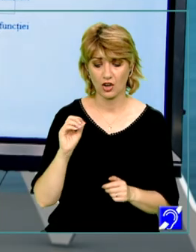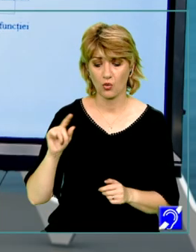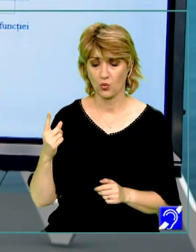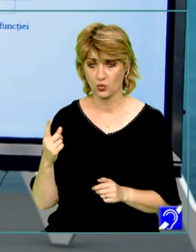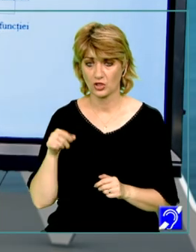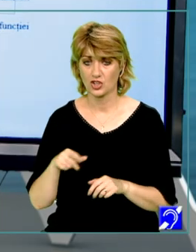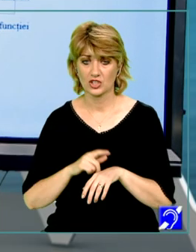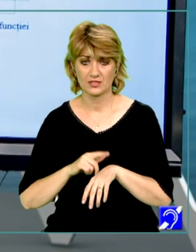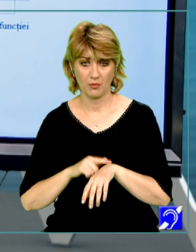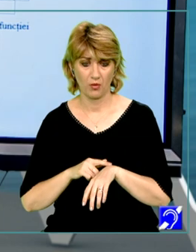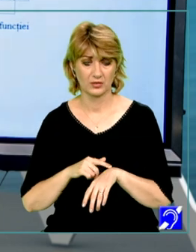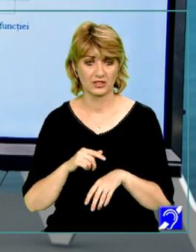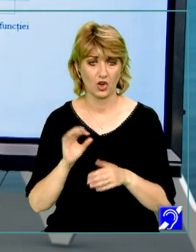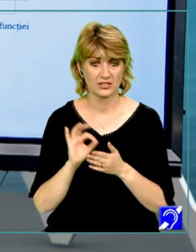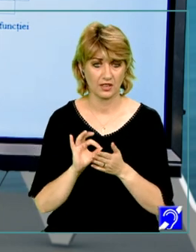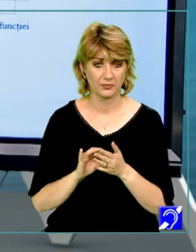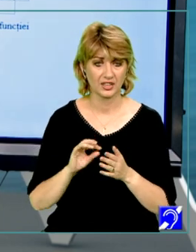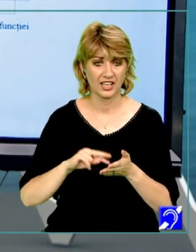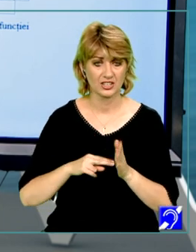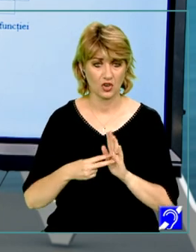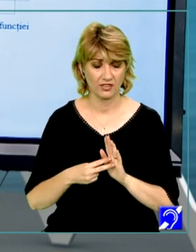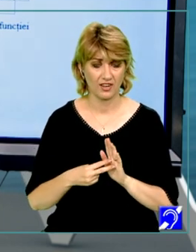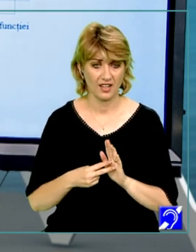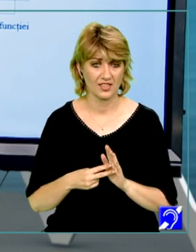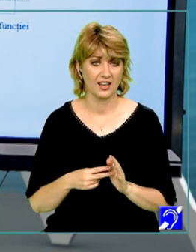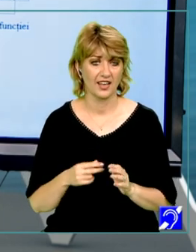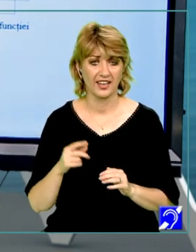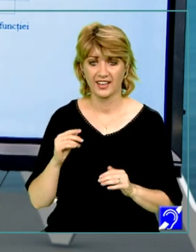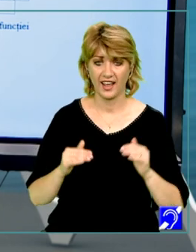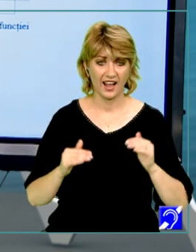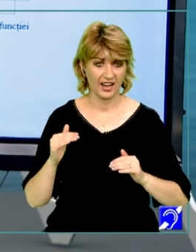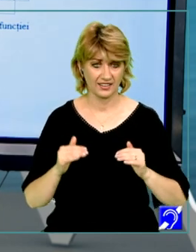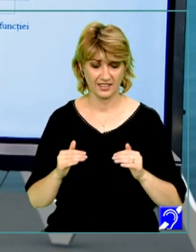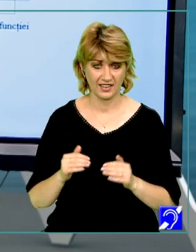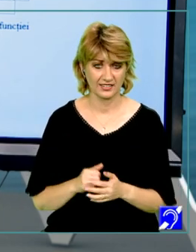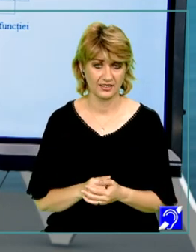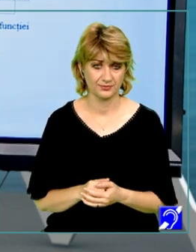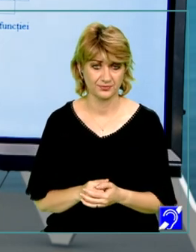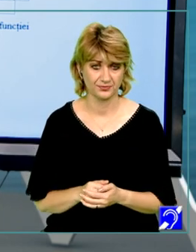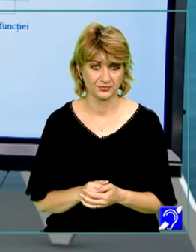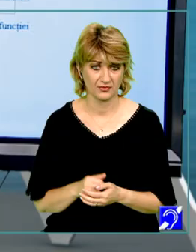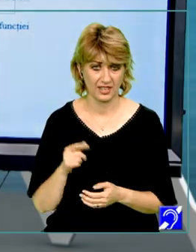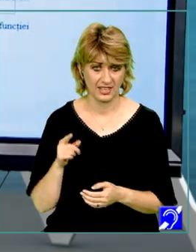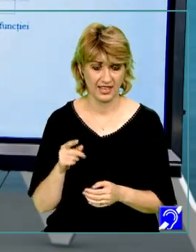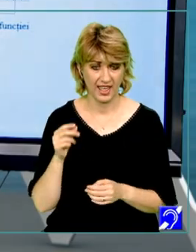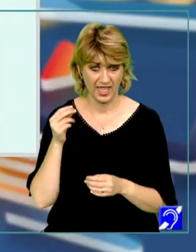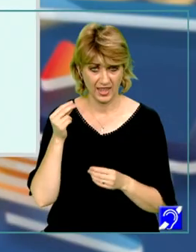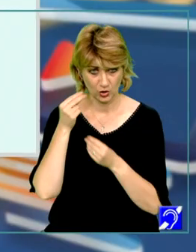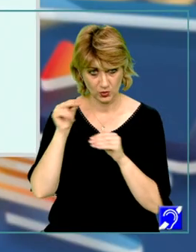în acest moment considerându-se rezolvată demonstrarea inegalității din enunț.